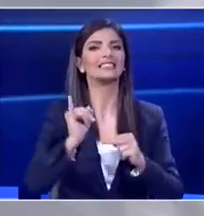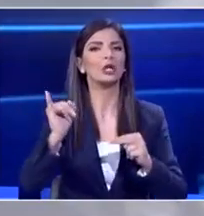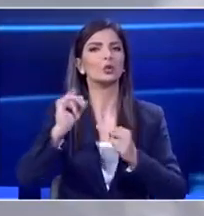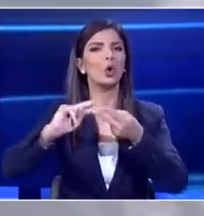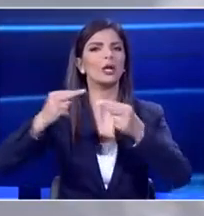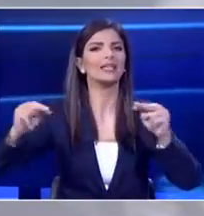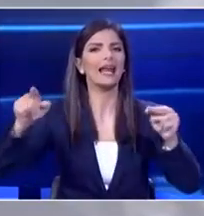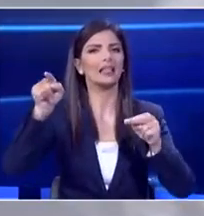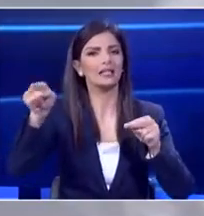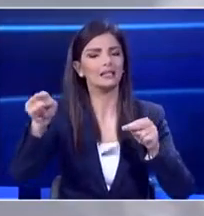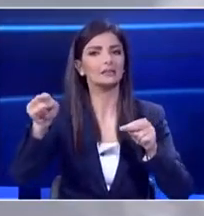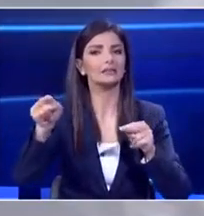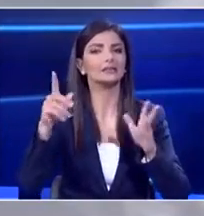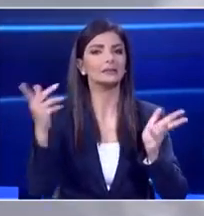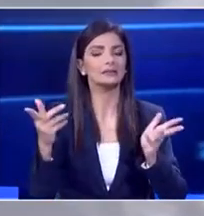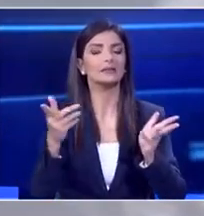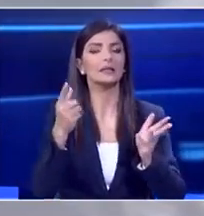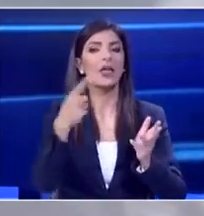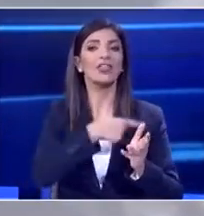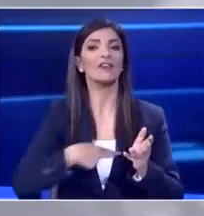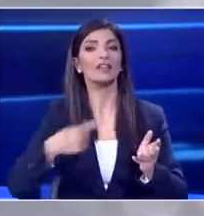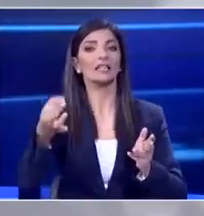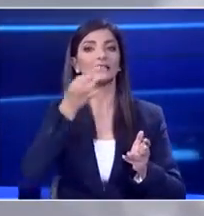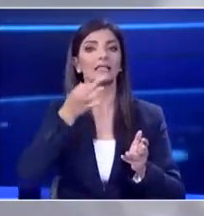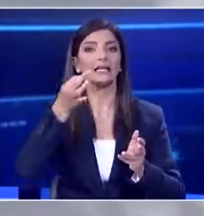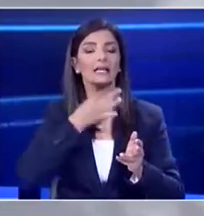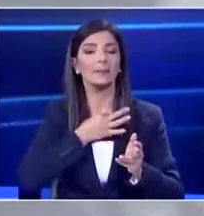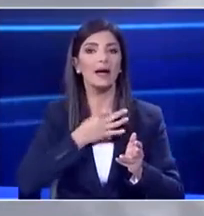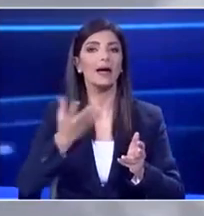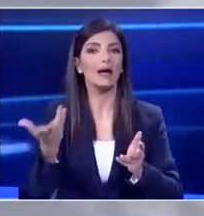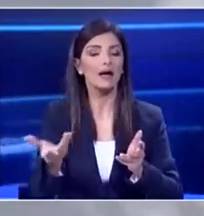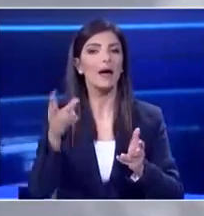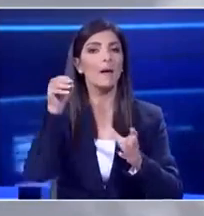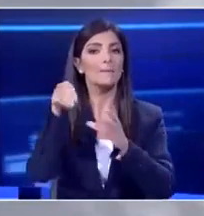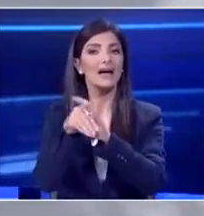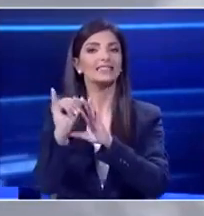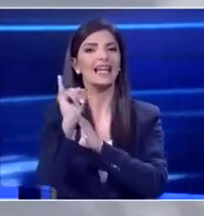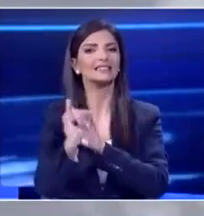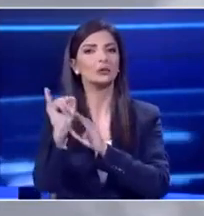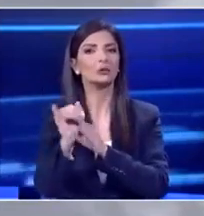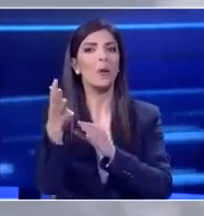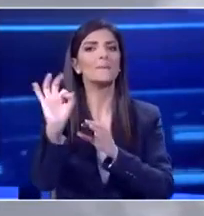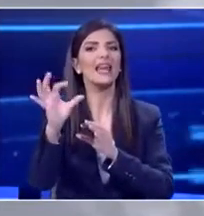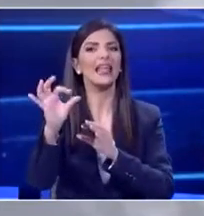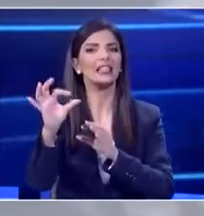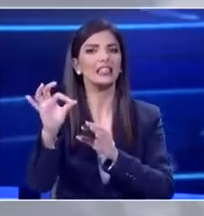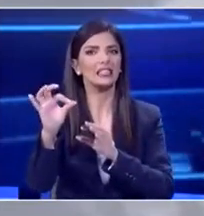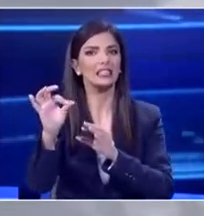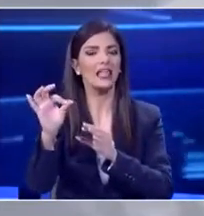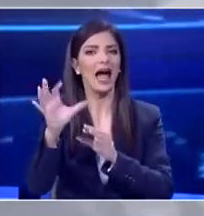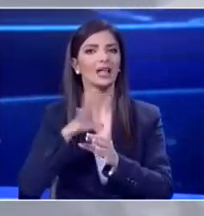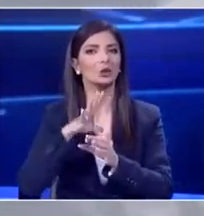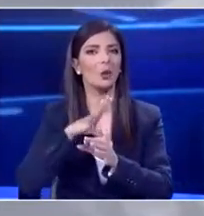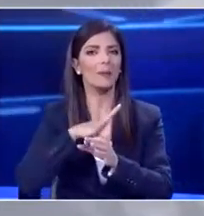Δύο εκ των πενήντα δειγμάτων που είχαν σταλεί για εξέταση είναι θετικά. Άρα έχουμε τα πρώτα δύο επιβεβαιωμένα